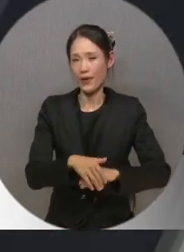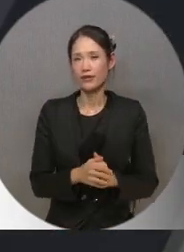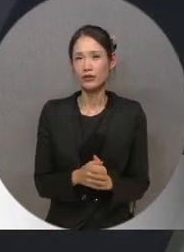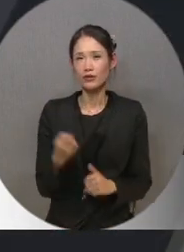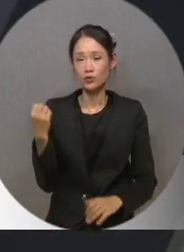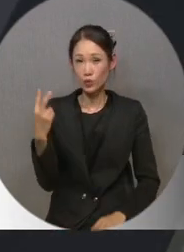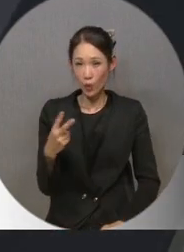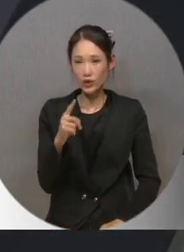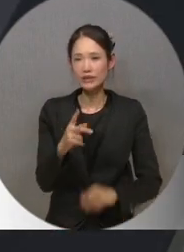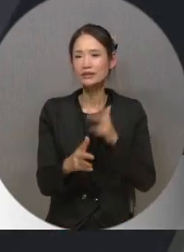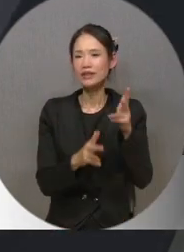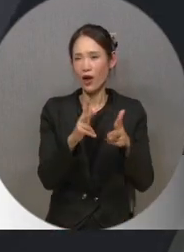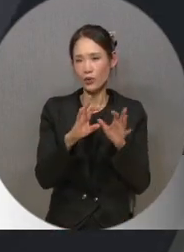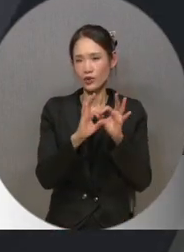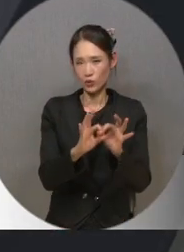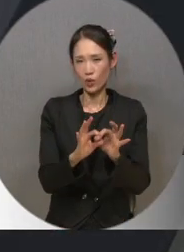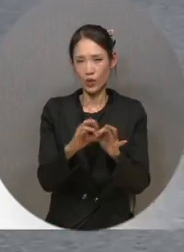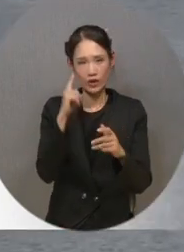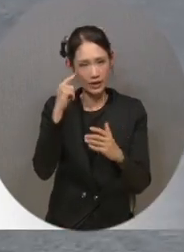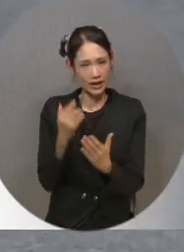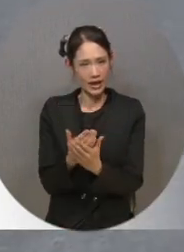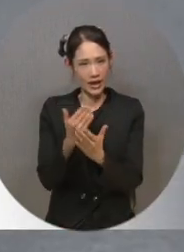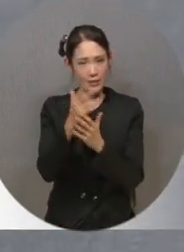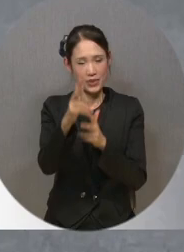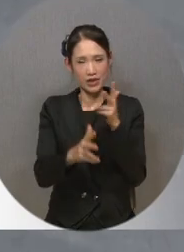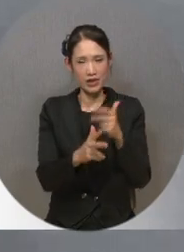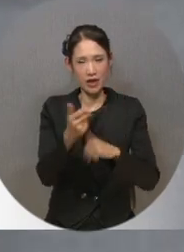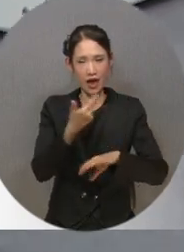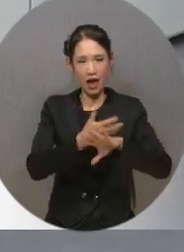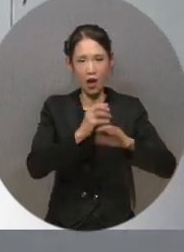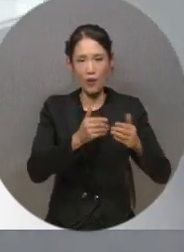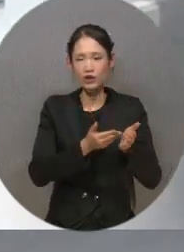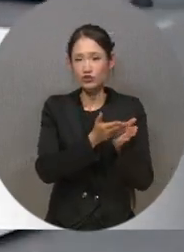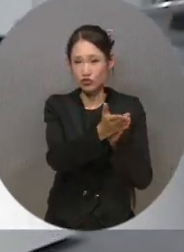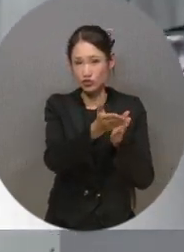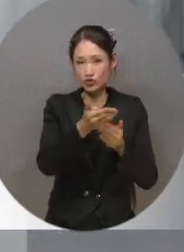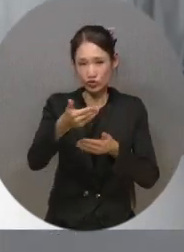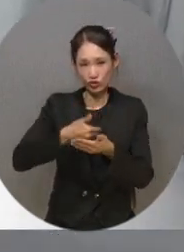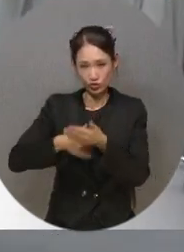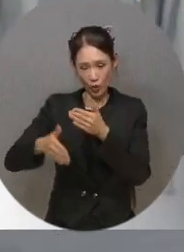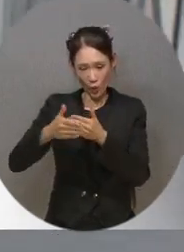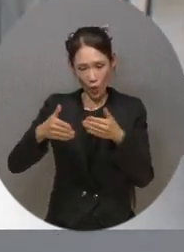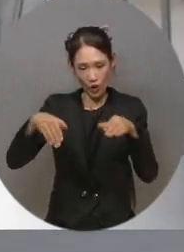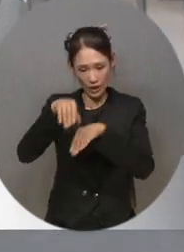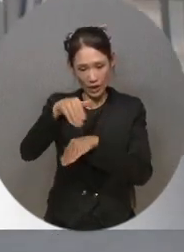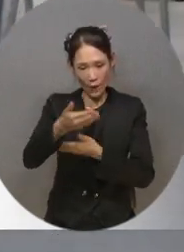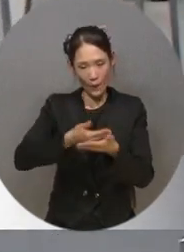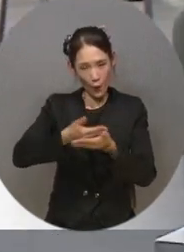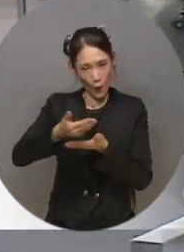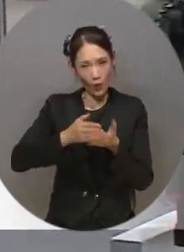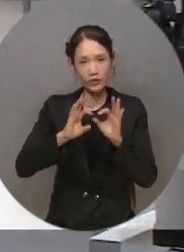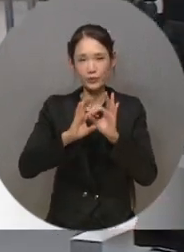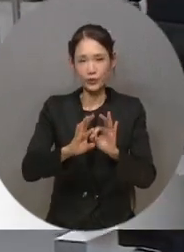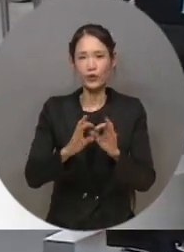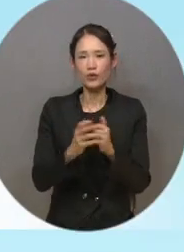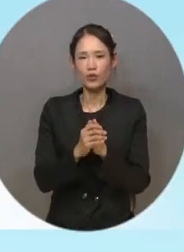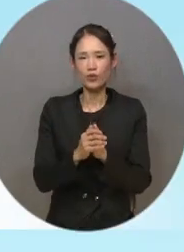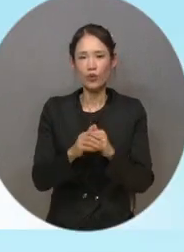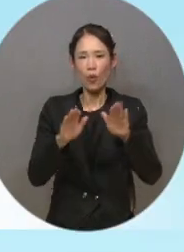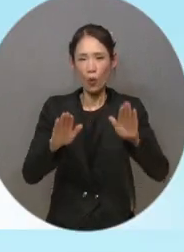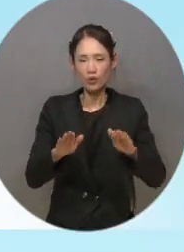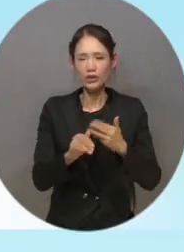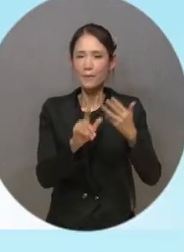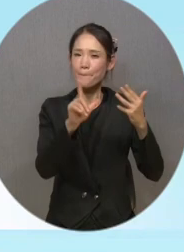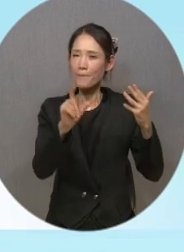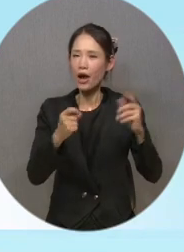한편 이 사업을 통해 개발된 기기들은 해외 수출과 국내 공공기관 보급을 추진하고 있으며, 특히 오는 8월에